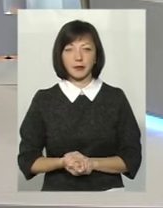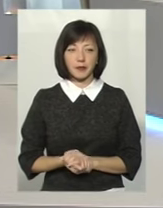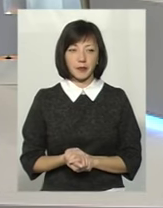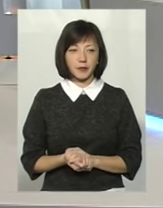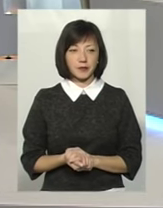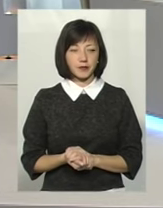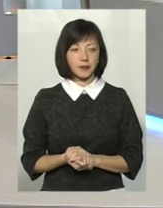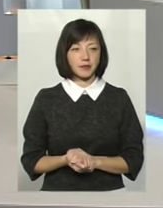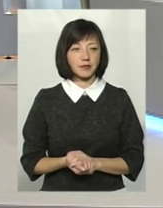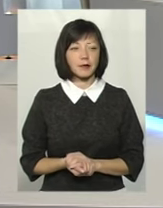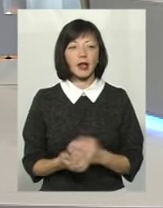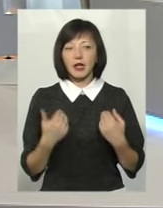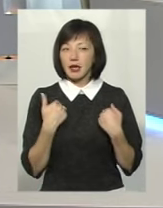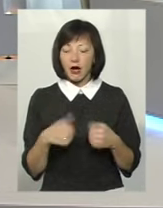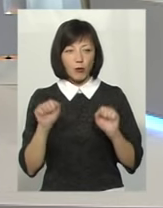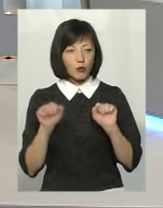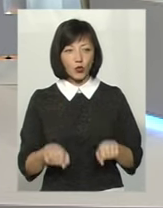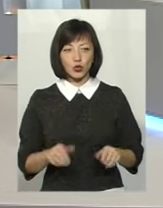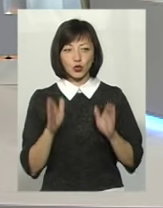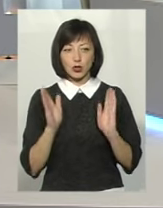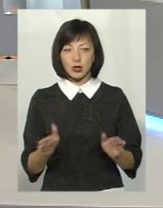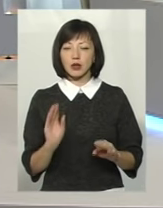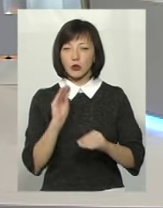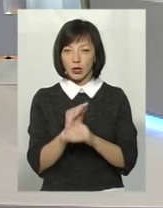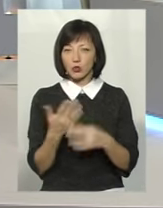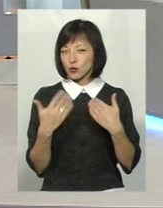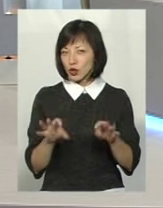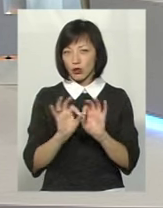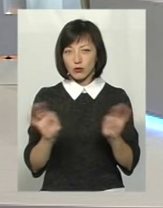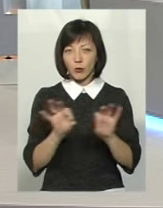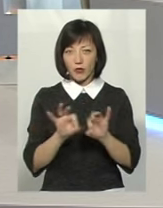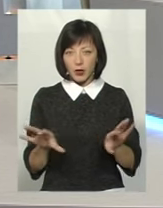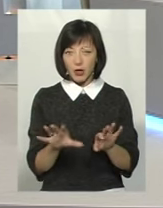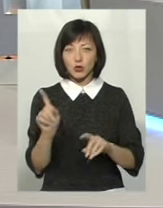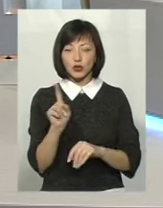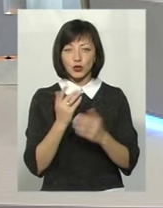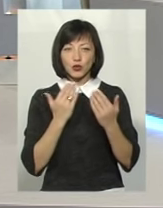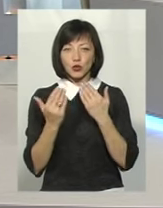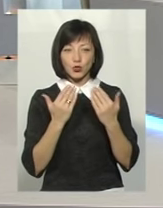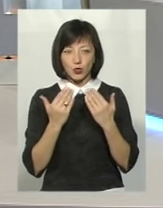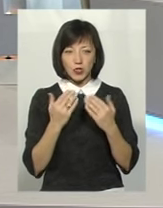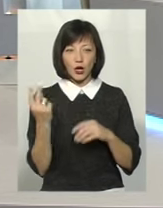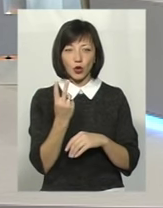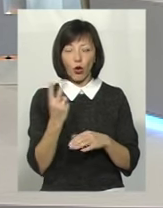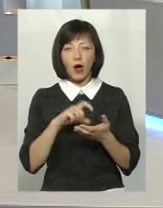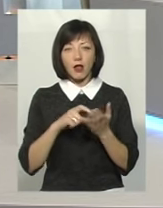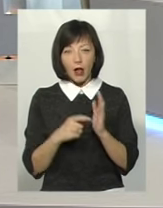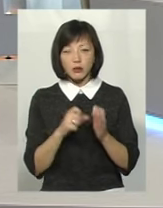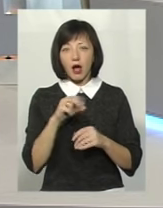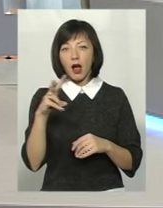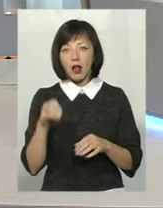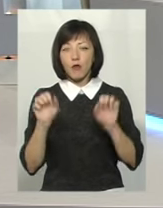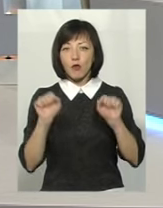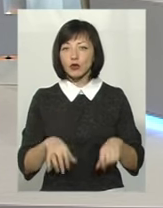Олена Петрівна, будь ласка, уважаючи. Я можу тільки додати, тому що моя колега вже розповіла те, що стосується другого класу, але я можу